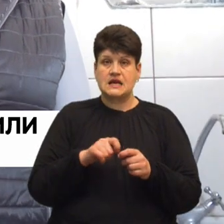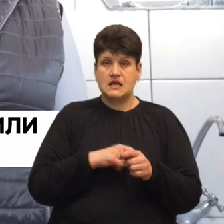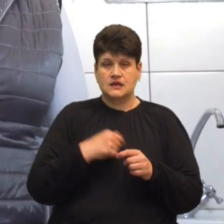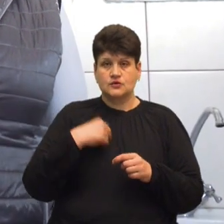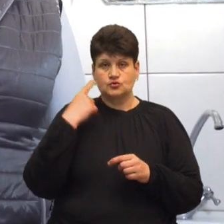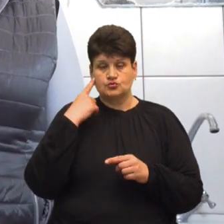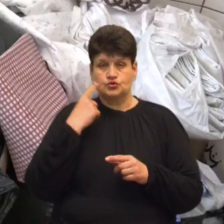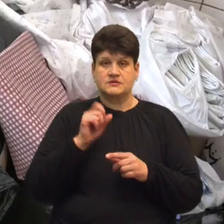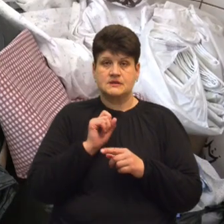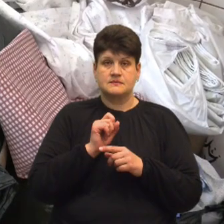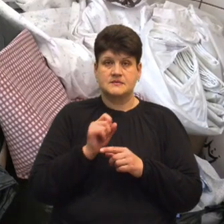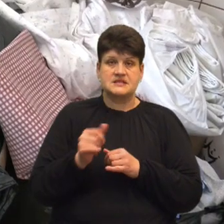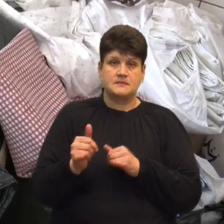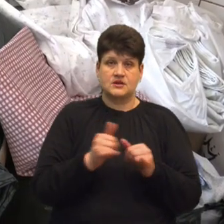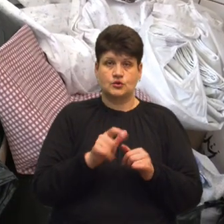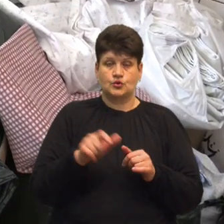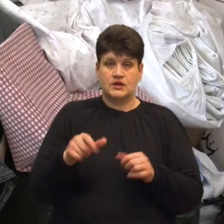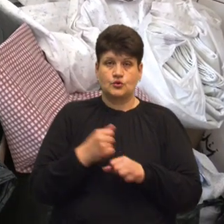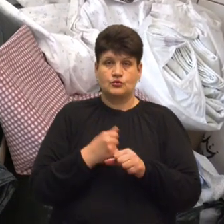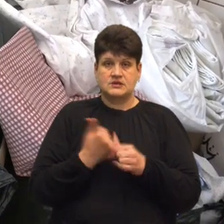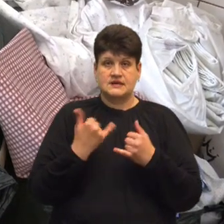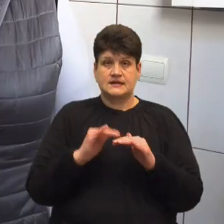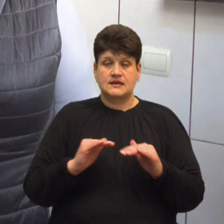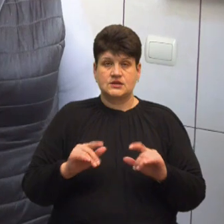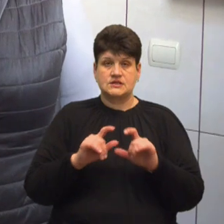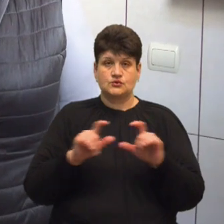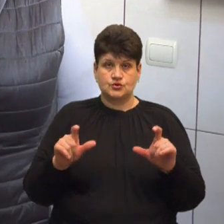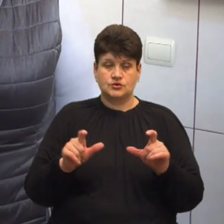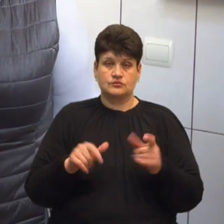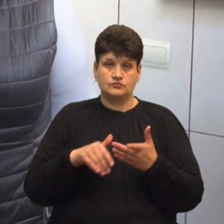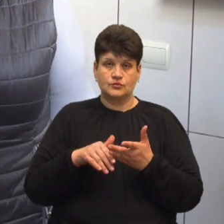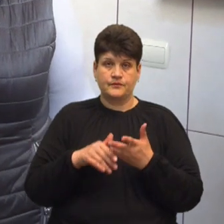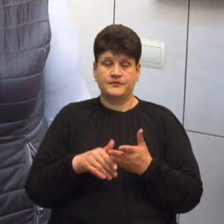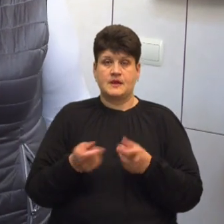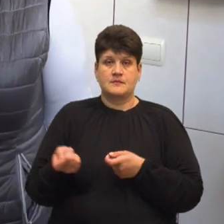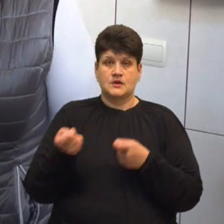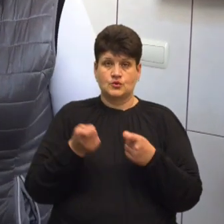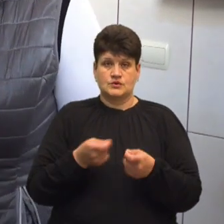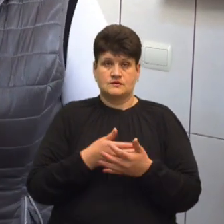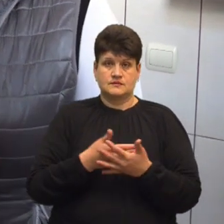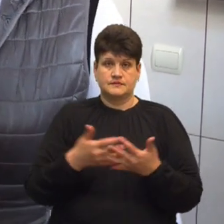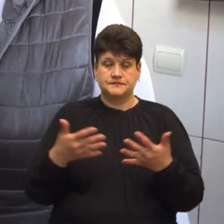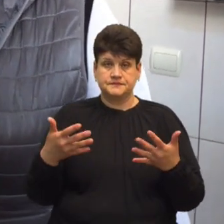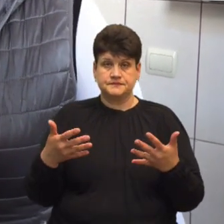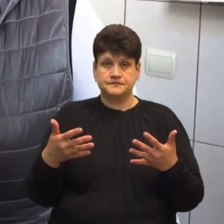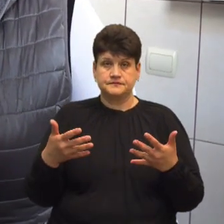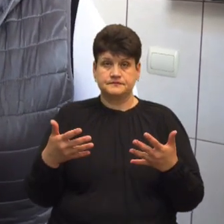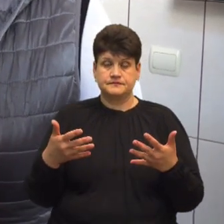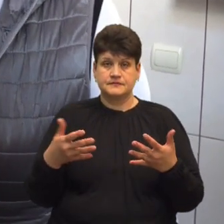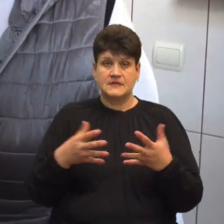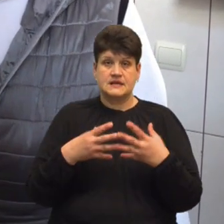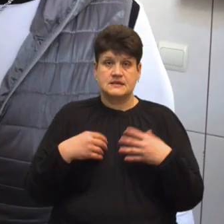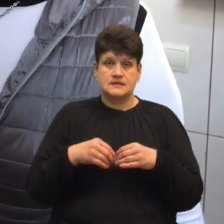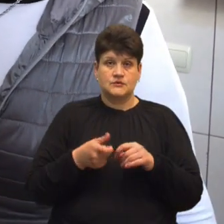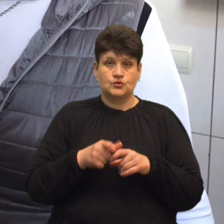забезпечити роботою. Дитячі садочки зараз долучилися, приносять нам списану білизну в дитячих садочках. Сім'ї дуже